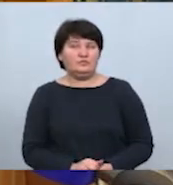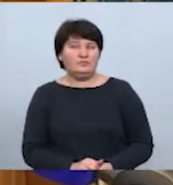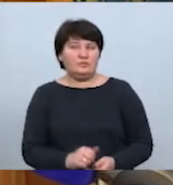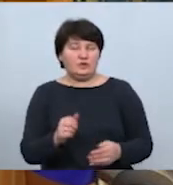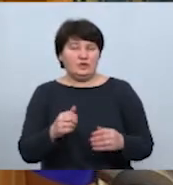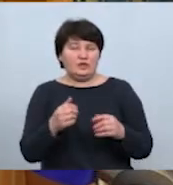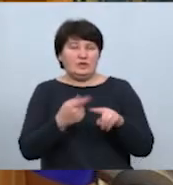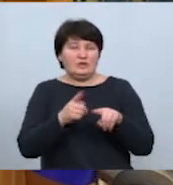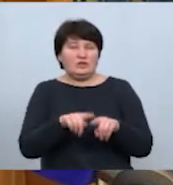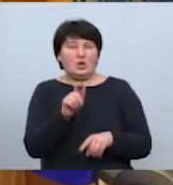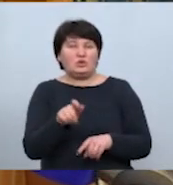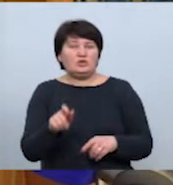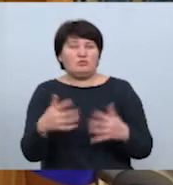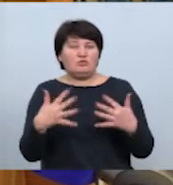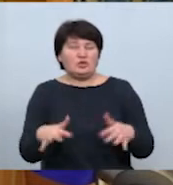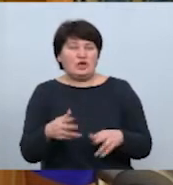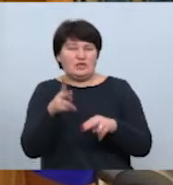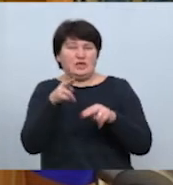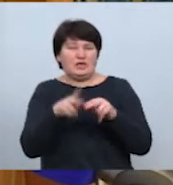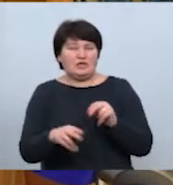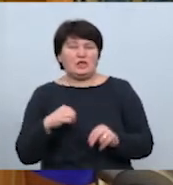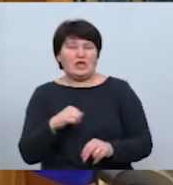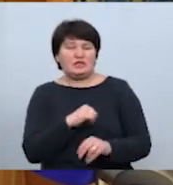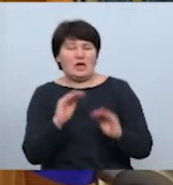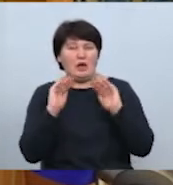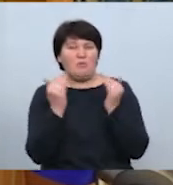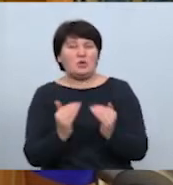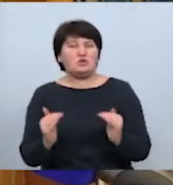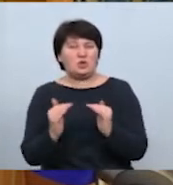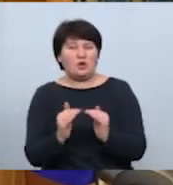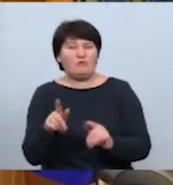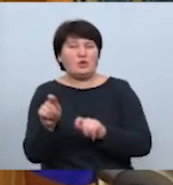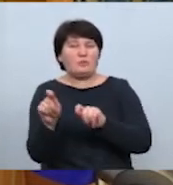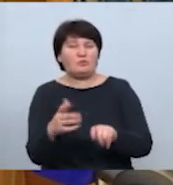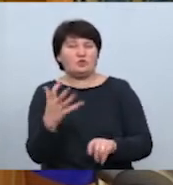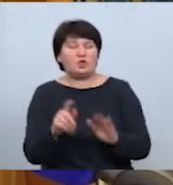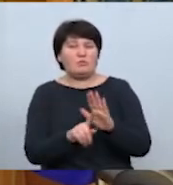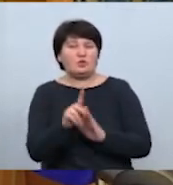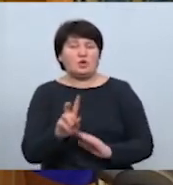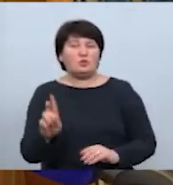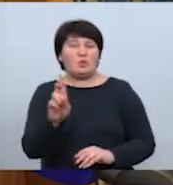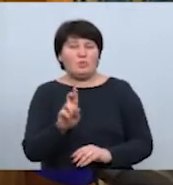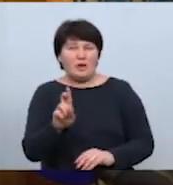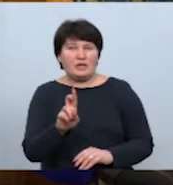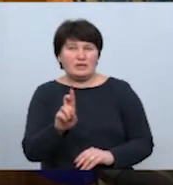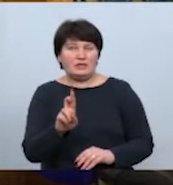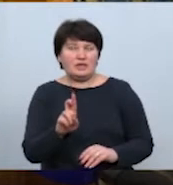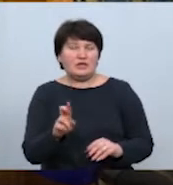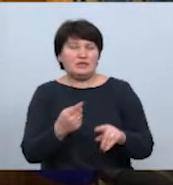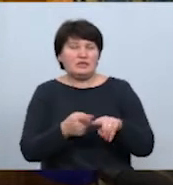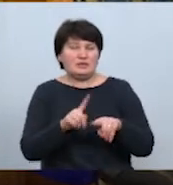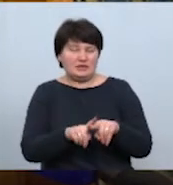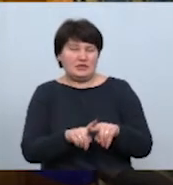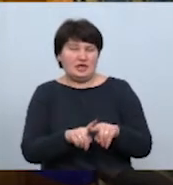закінчили перебувати на самоізоляції, тому що вони прибули ще десь на початку березня. І таким чином вікубаційний період, який